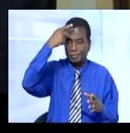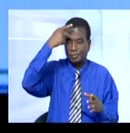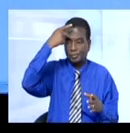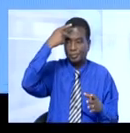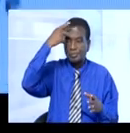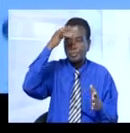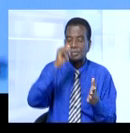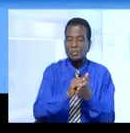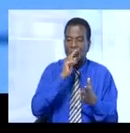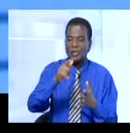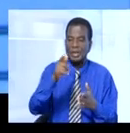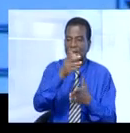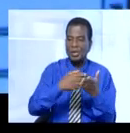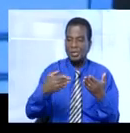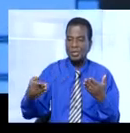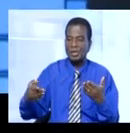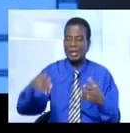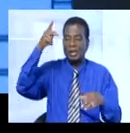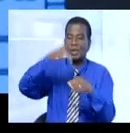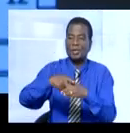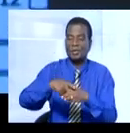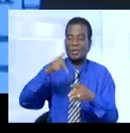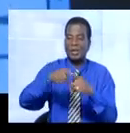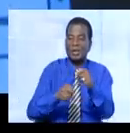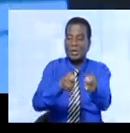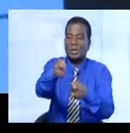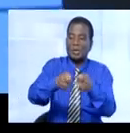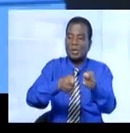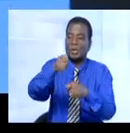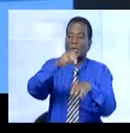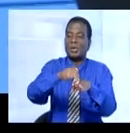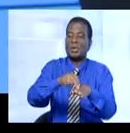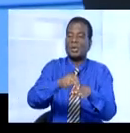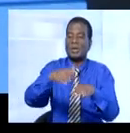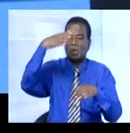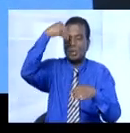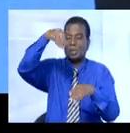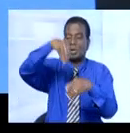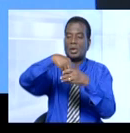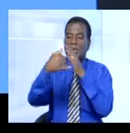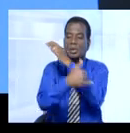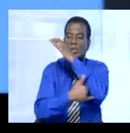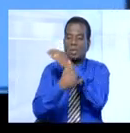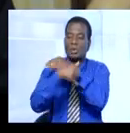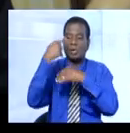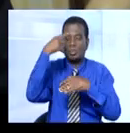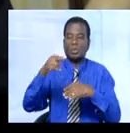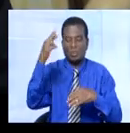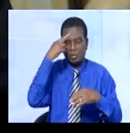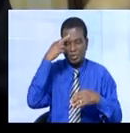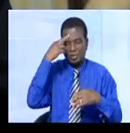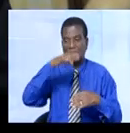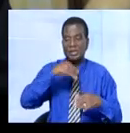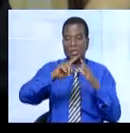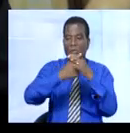C'est une opération qui participe à la gestion des hommes dans un pays. Vous vous souvenez que j'ai